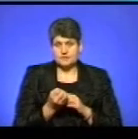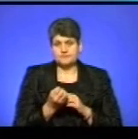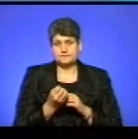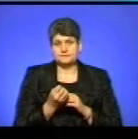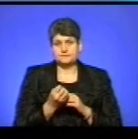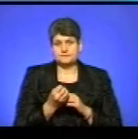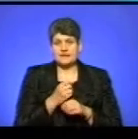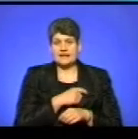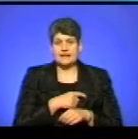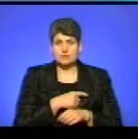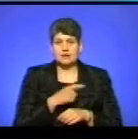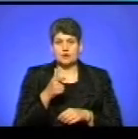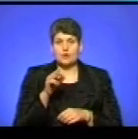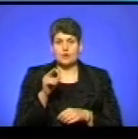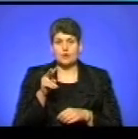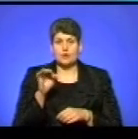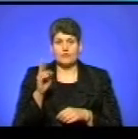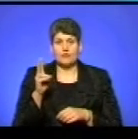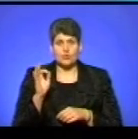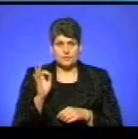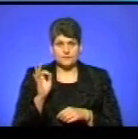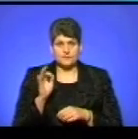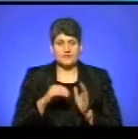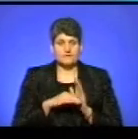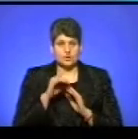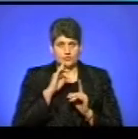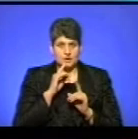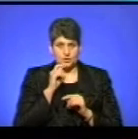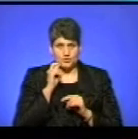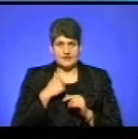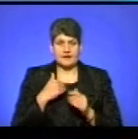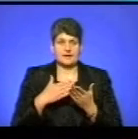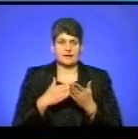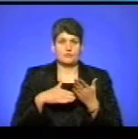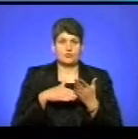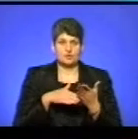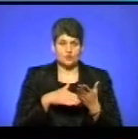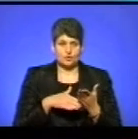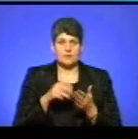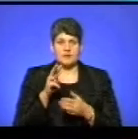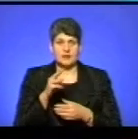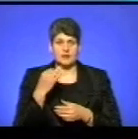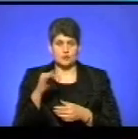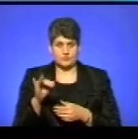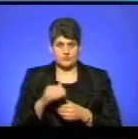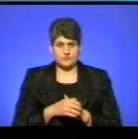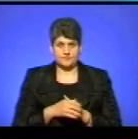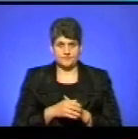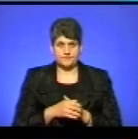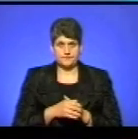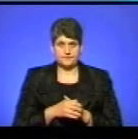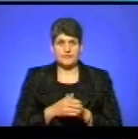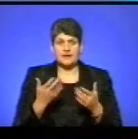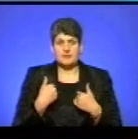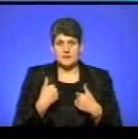депутата Головка, депутата Верховної Ради України. Я є помічником Михайла Йосповича, який мені